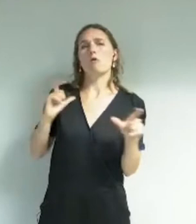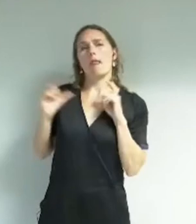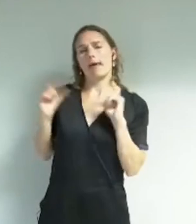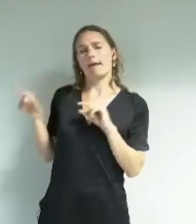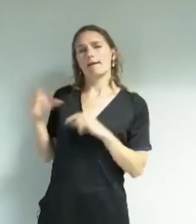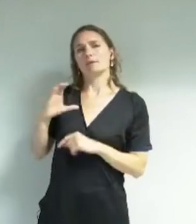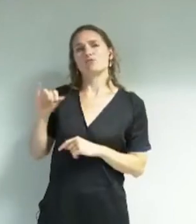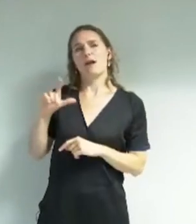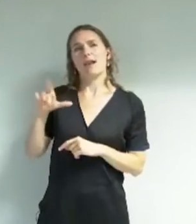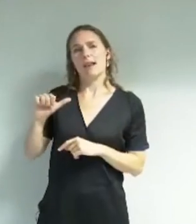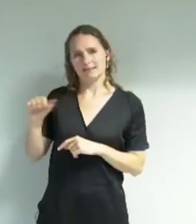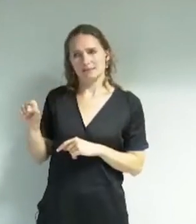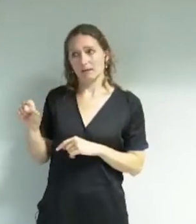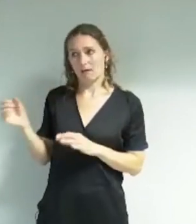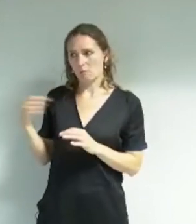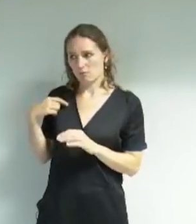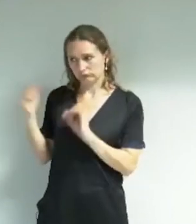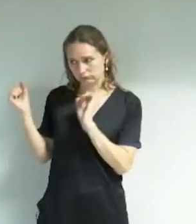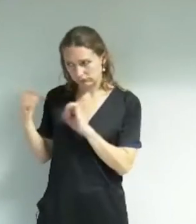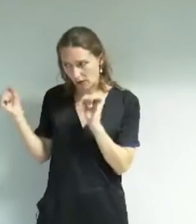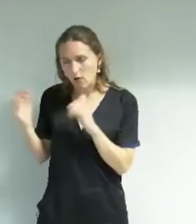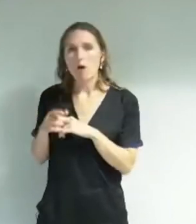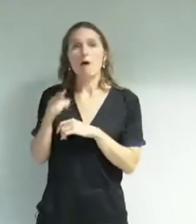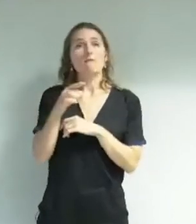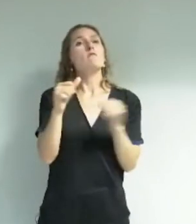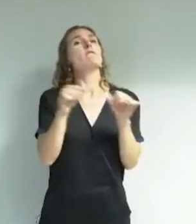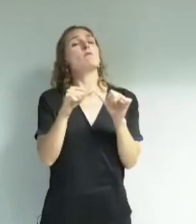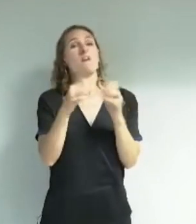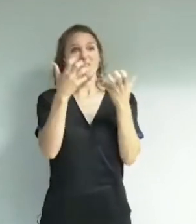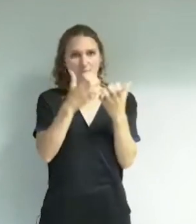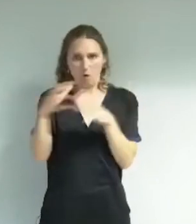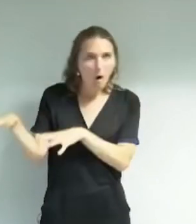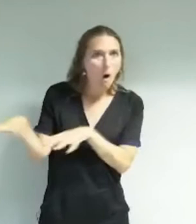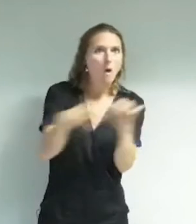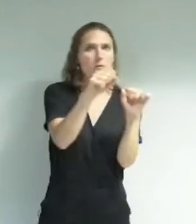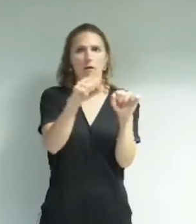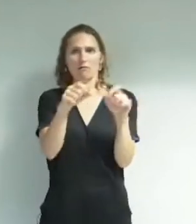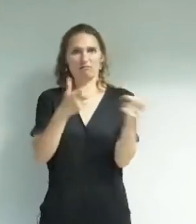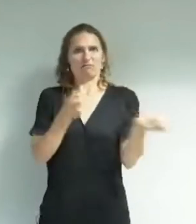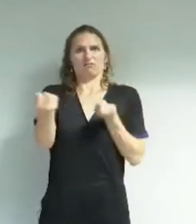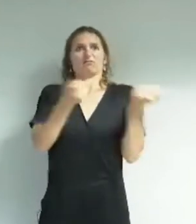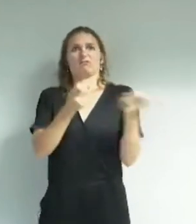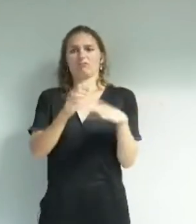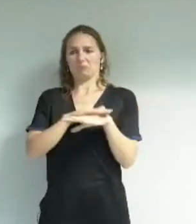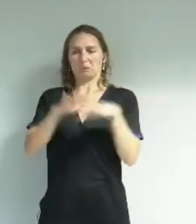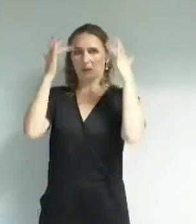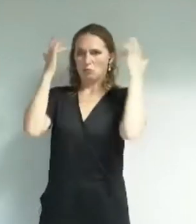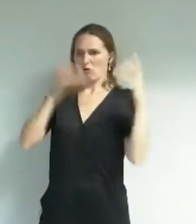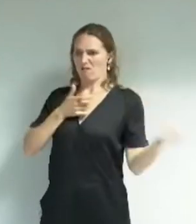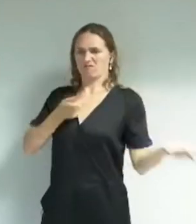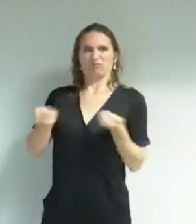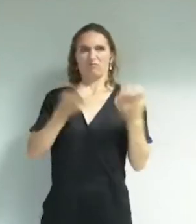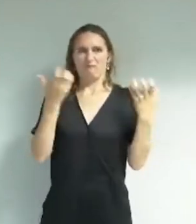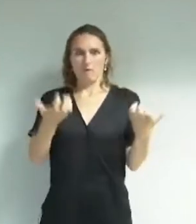Chalas que vous voulez absolument reprendre et influencer et diriger la culture, la mort du magasin